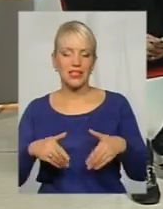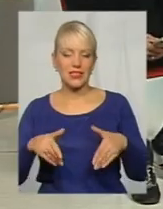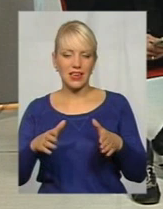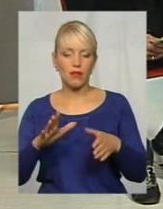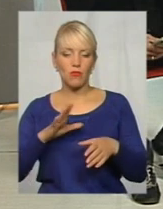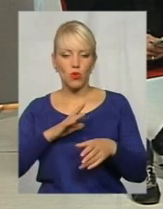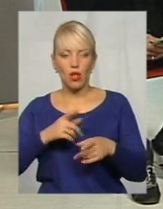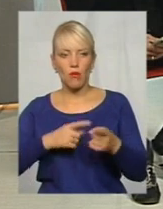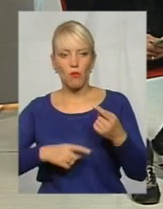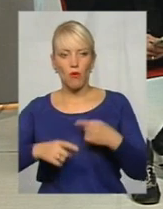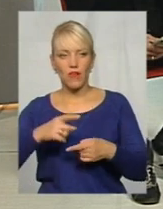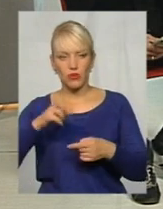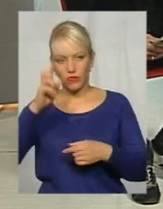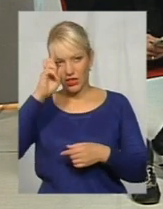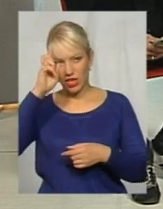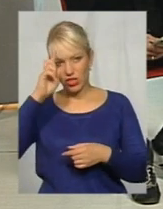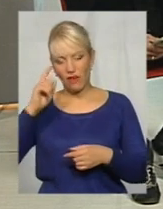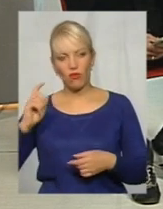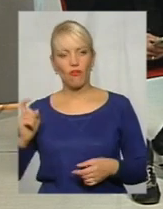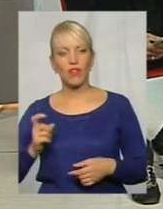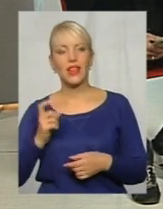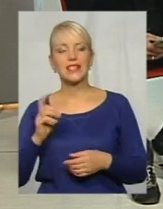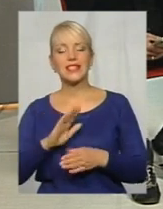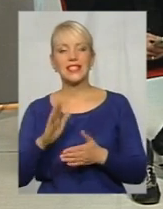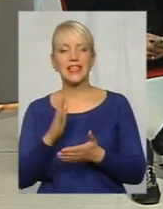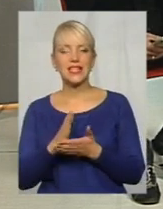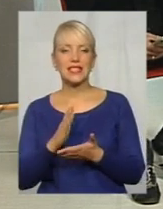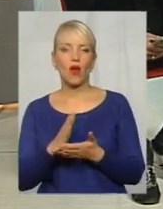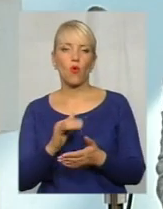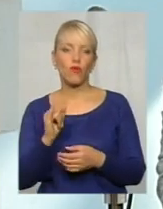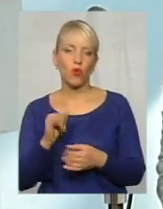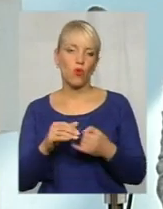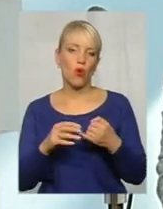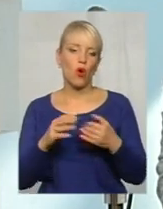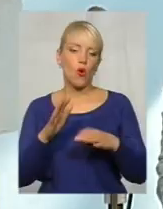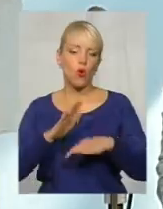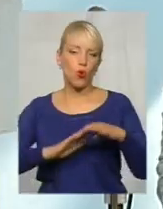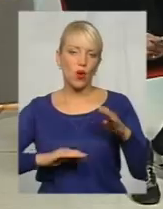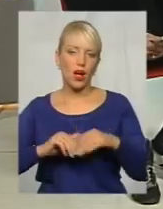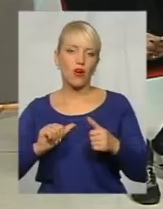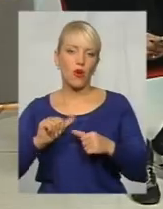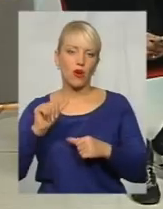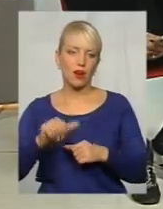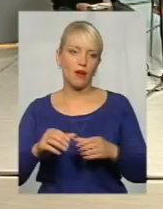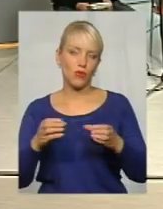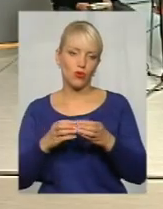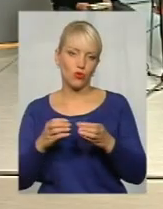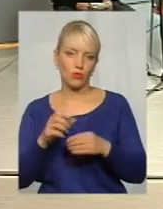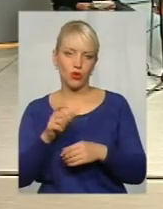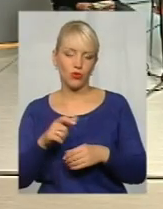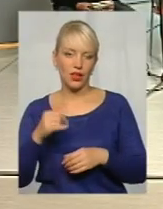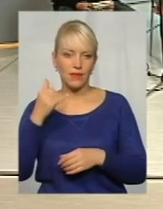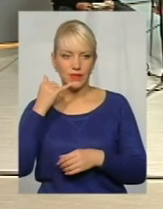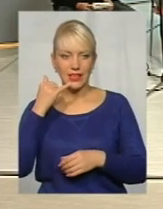взагалі в державну власність, а не знаходилися в руках окремої групи людей. У нас є телефонний